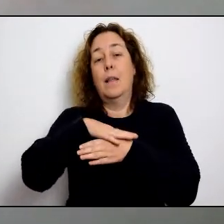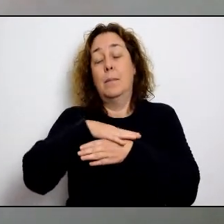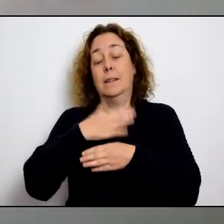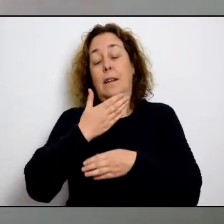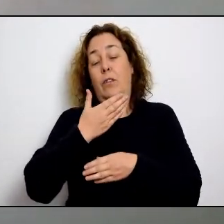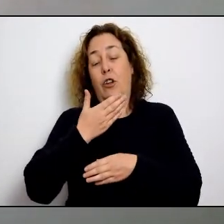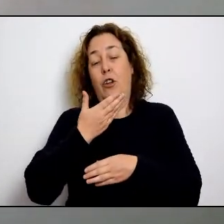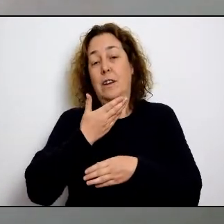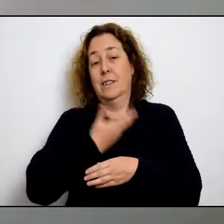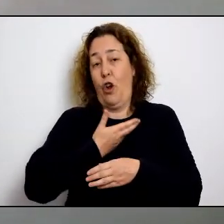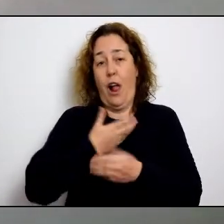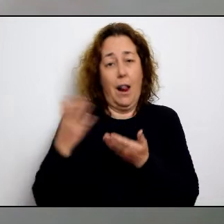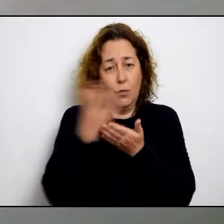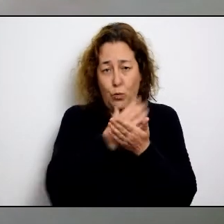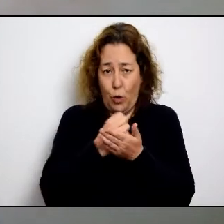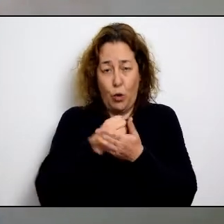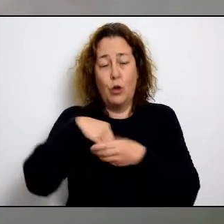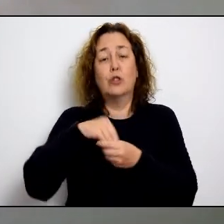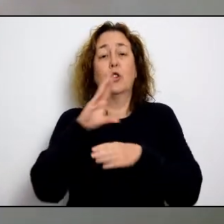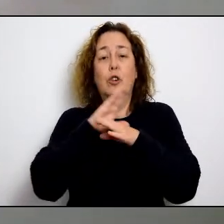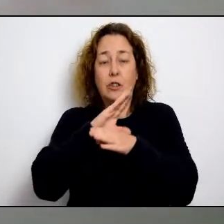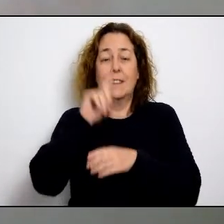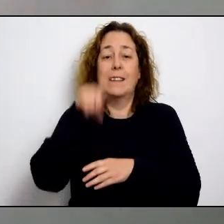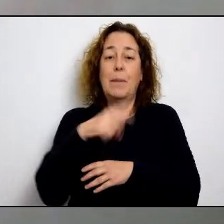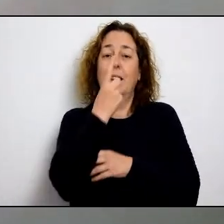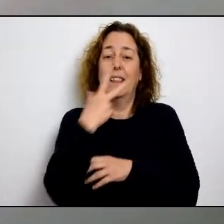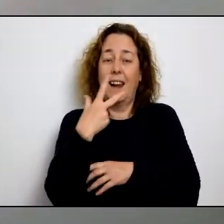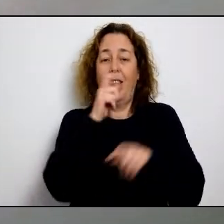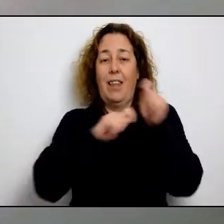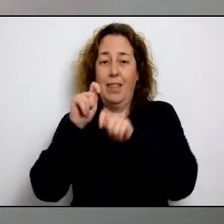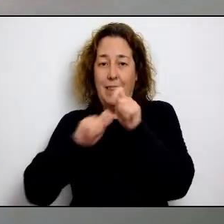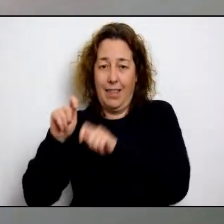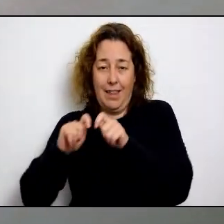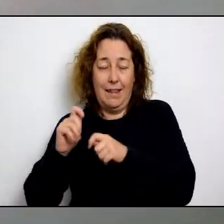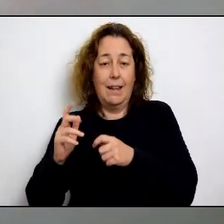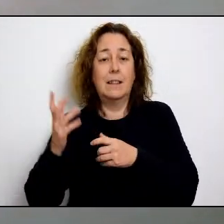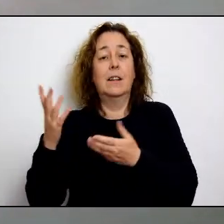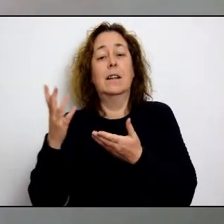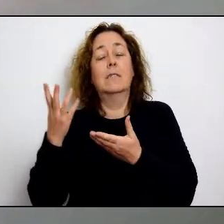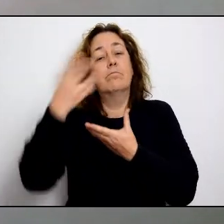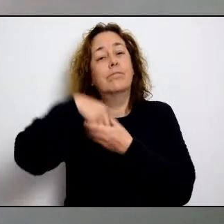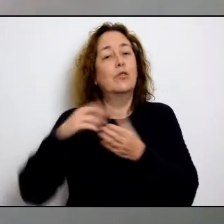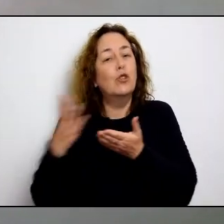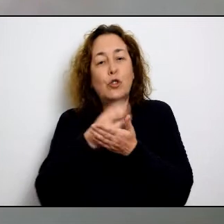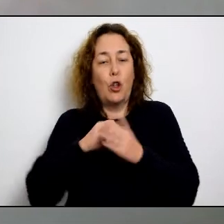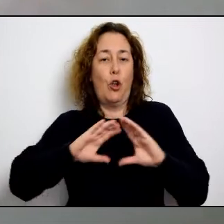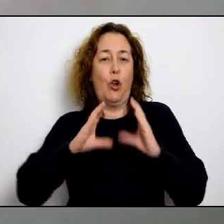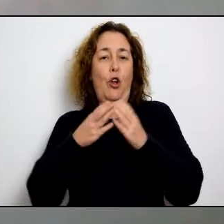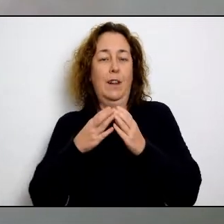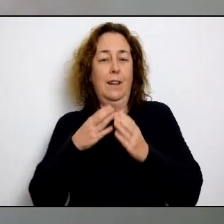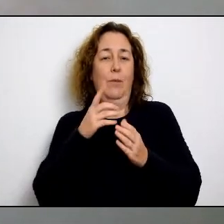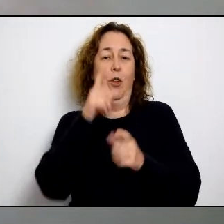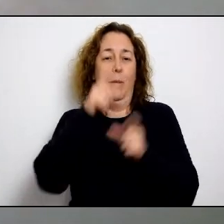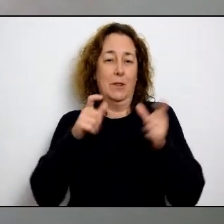Persones amb Discapacitat de Menorca, dins la qual hi ha totes les administracions locals d'aquesta illa, els 8 ajuntaments, el Consell Insular